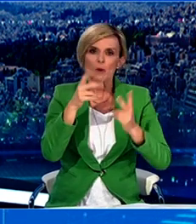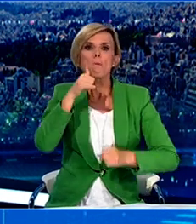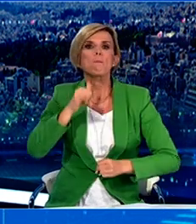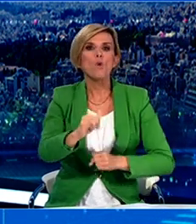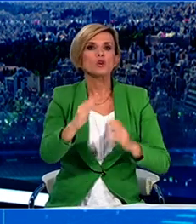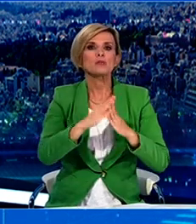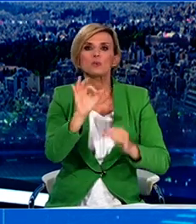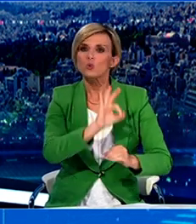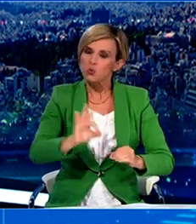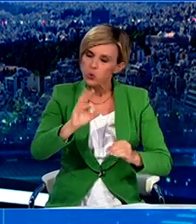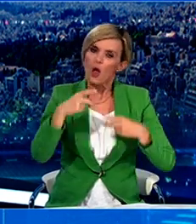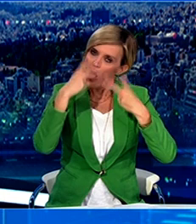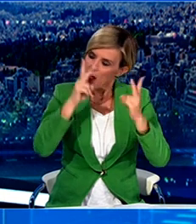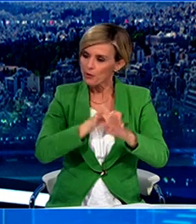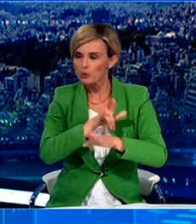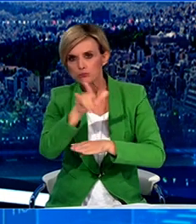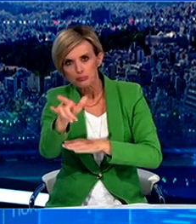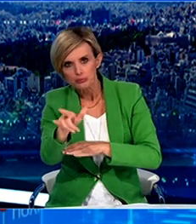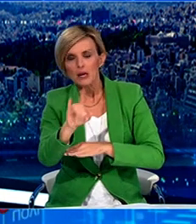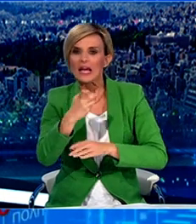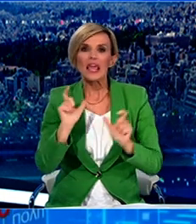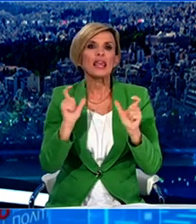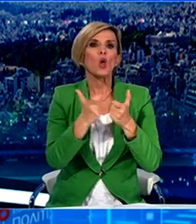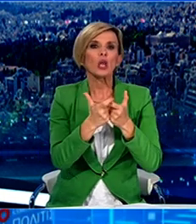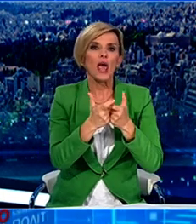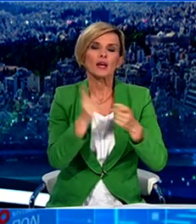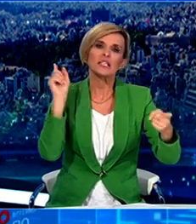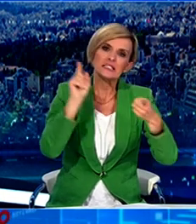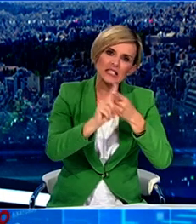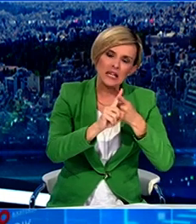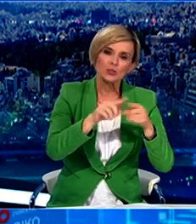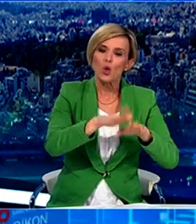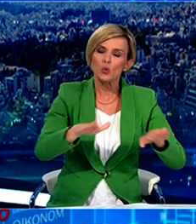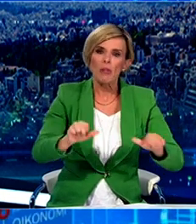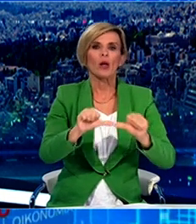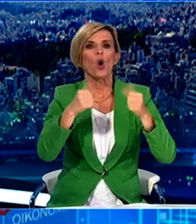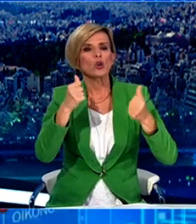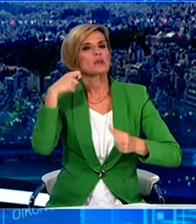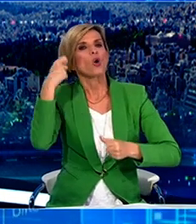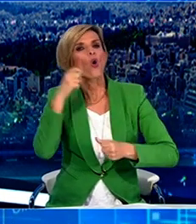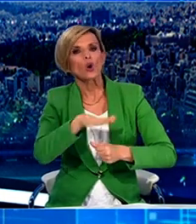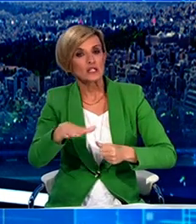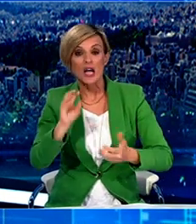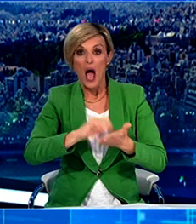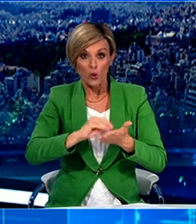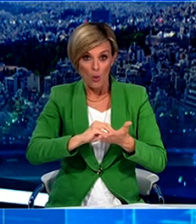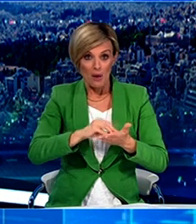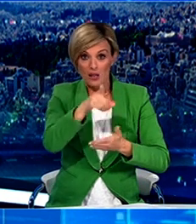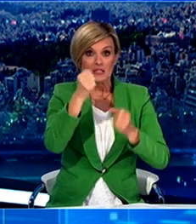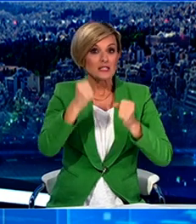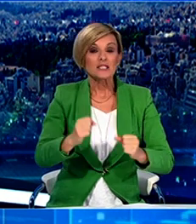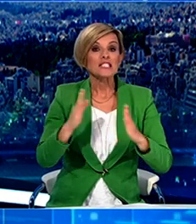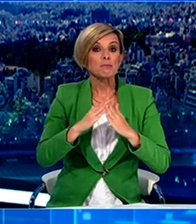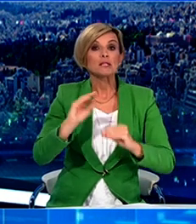λόγους και λόγους υγείας. Επιπλέον δεν επιτρέπονται οι μετακινήσεις μεταξύ νομών, με εξαίρεση τους τέσσερις λόγους που αναφέρθηκαν. Για την